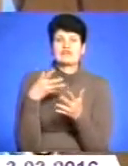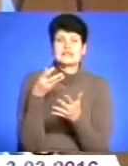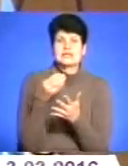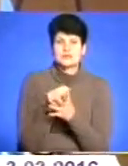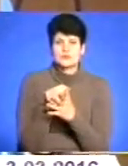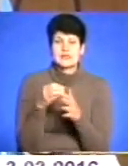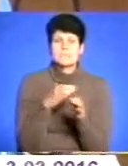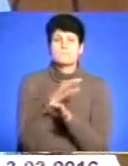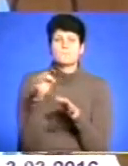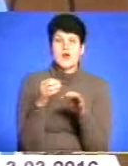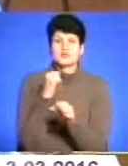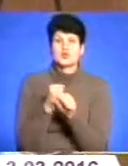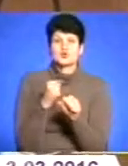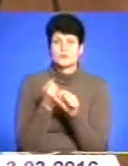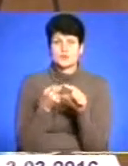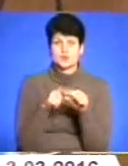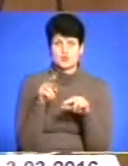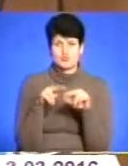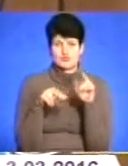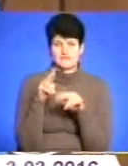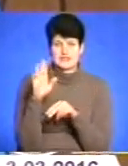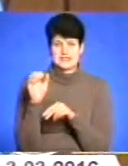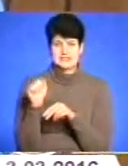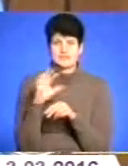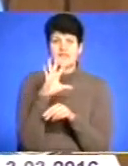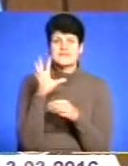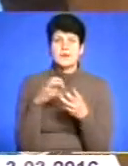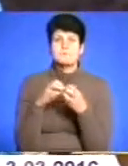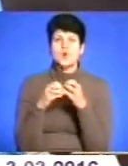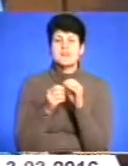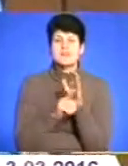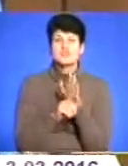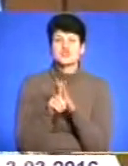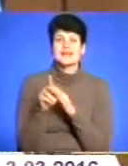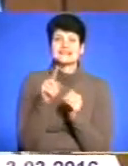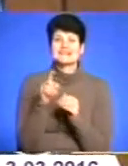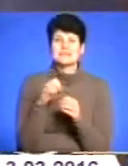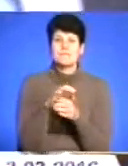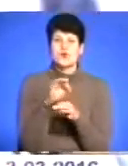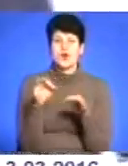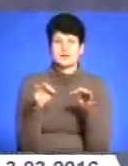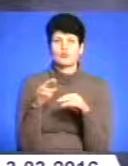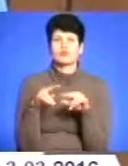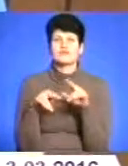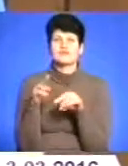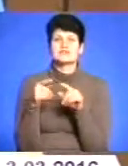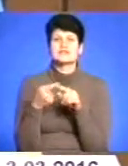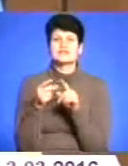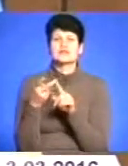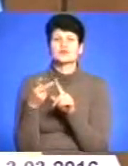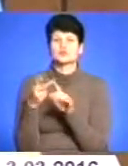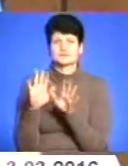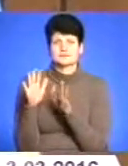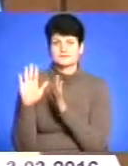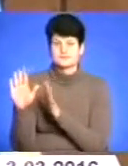проєкт розробки цього будівництва. Вся проблема починається з проєкту. Будівництво – це вже вторинне. Тому